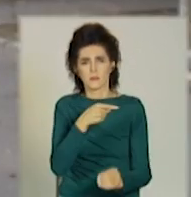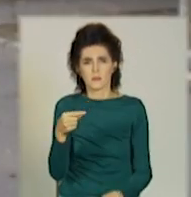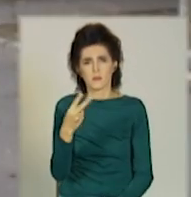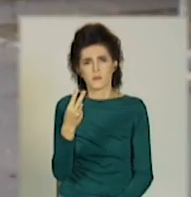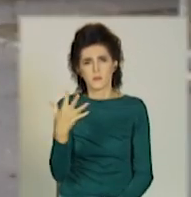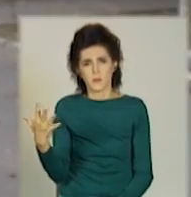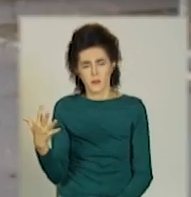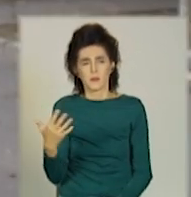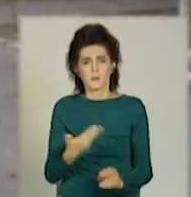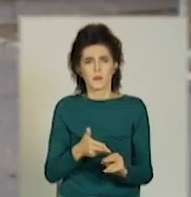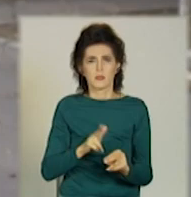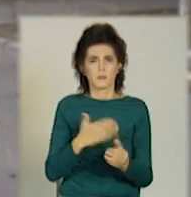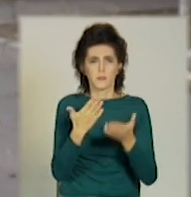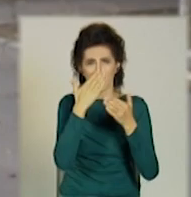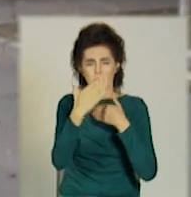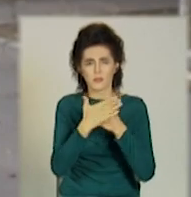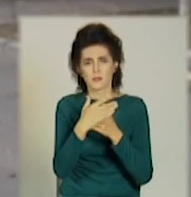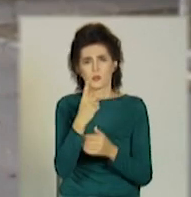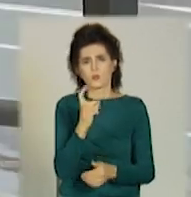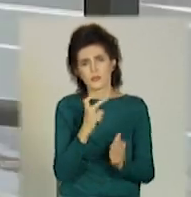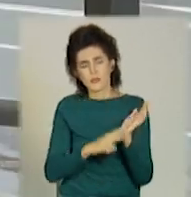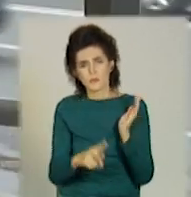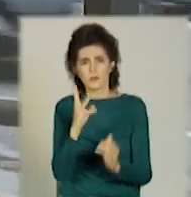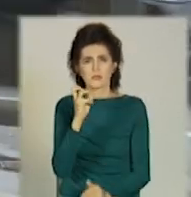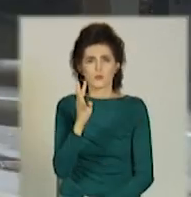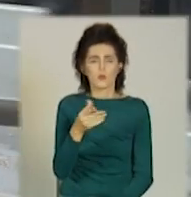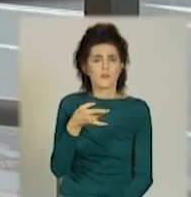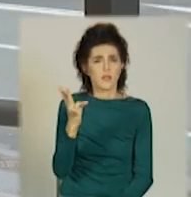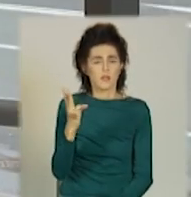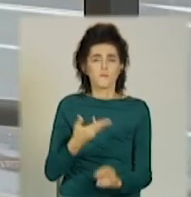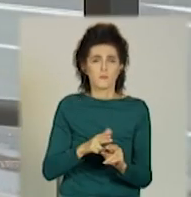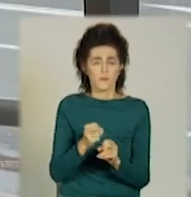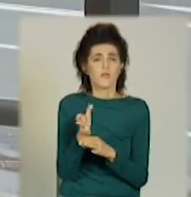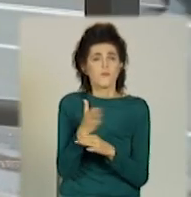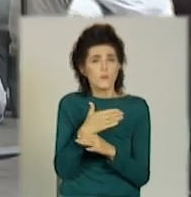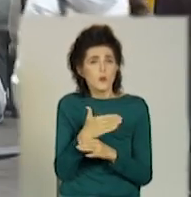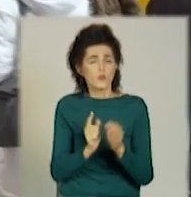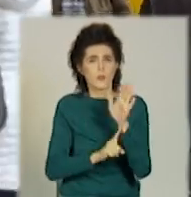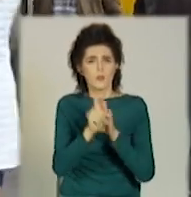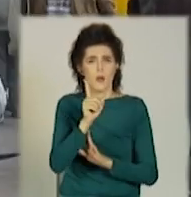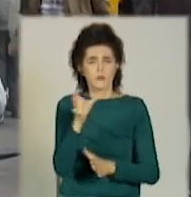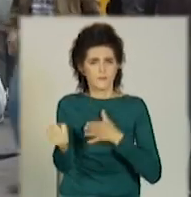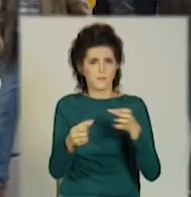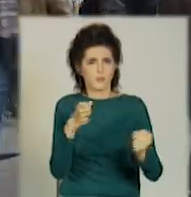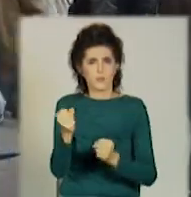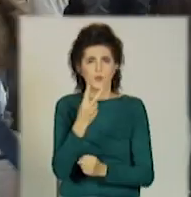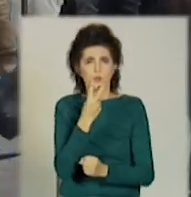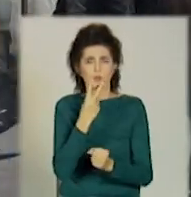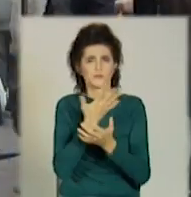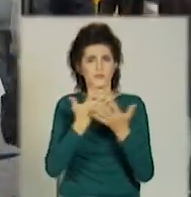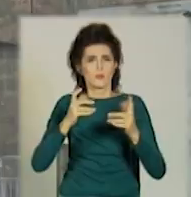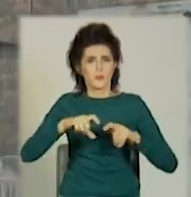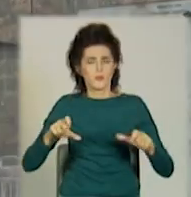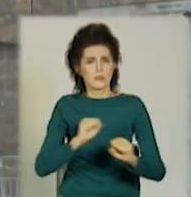мінімумів, тобто 170-340 гривень. Лише в Маріуполі від початку року за куріння у громадських місцях складено